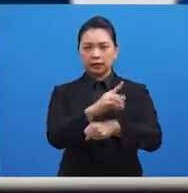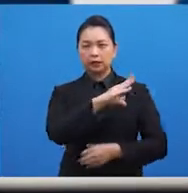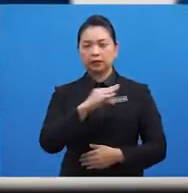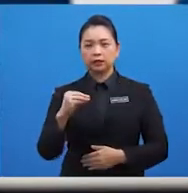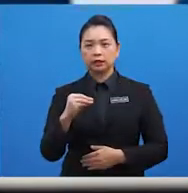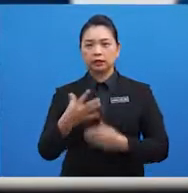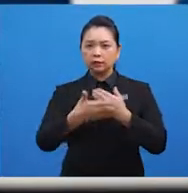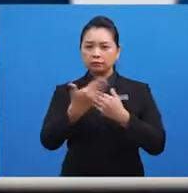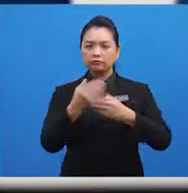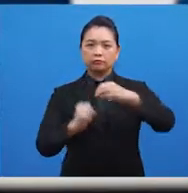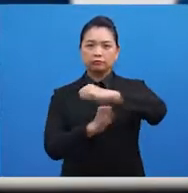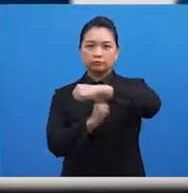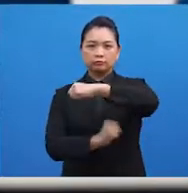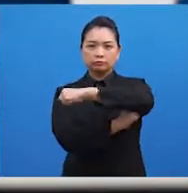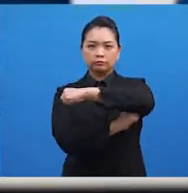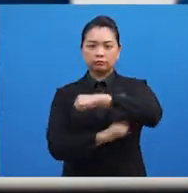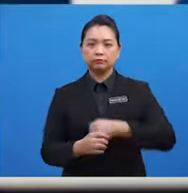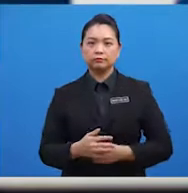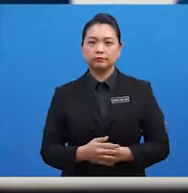kemudahan infrastruktur.